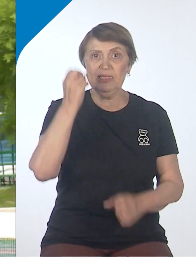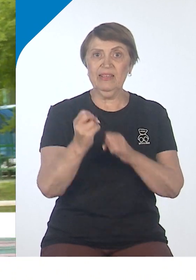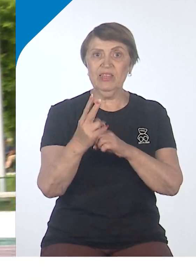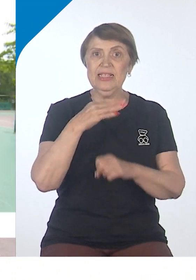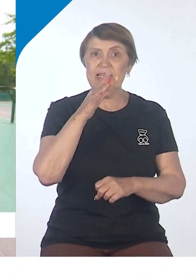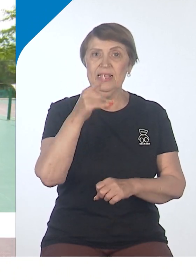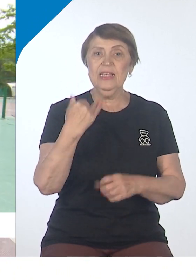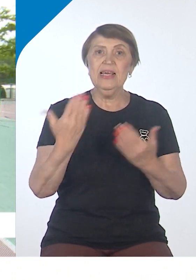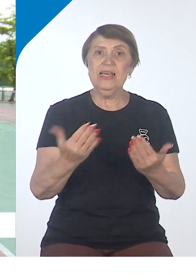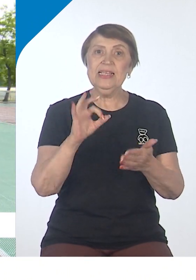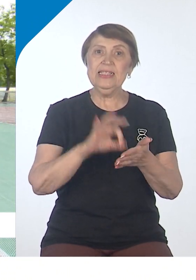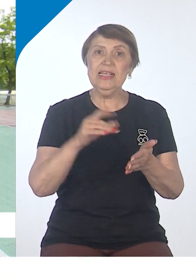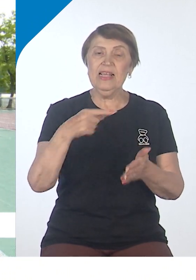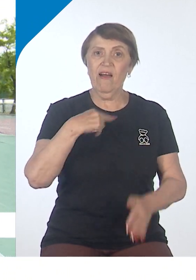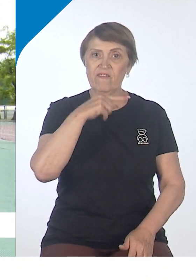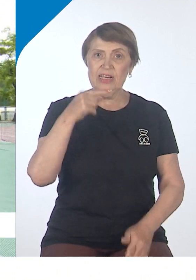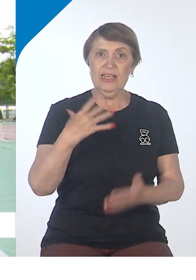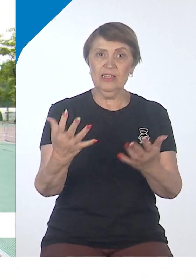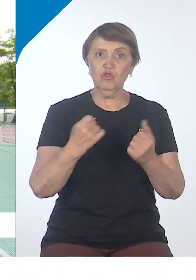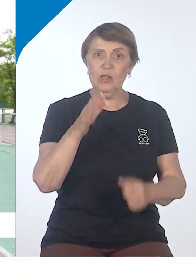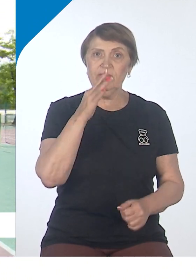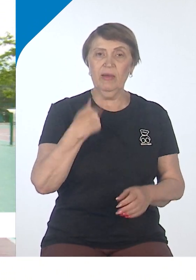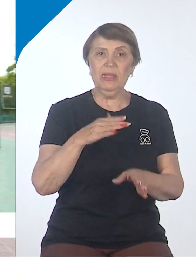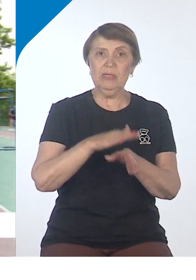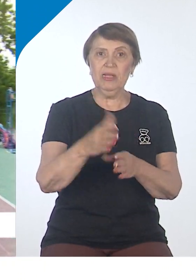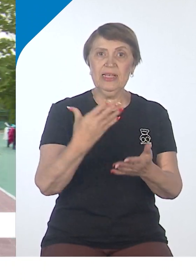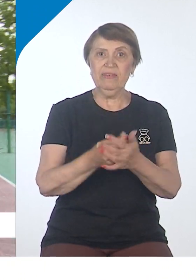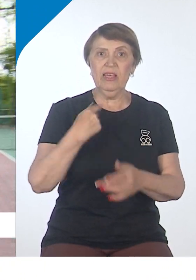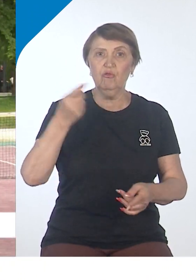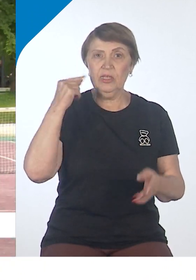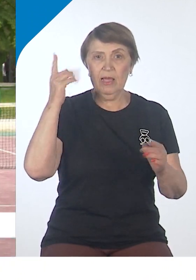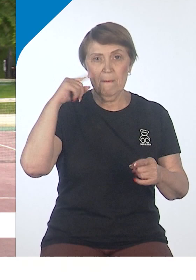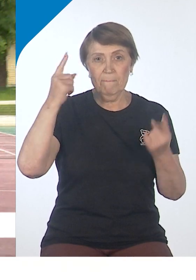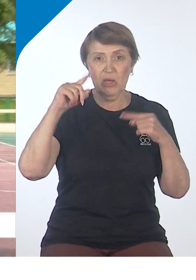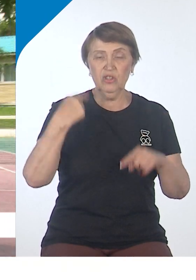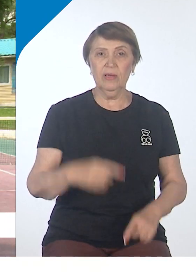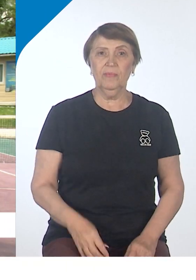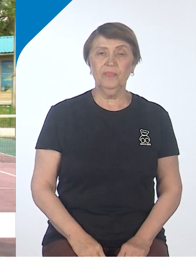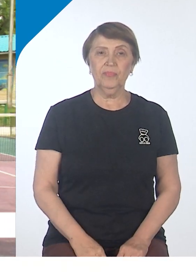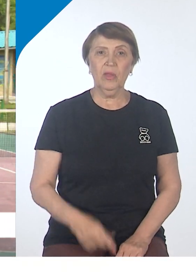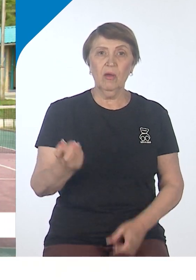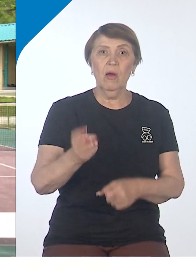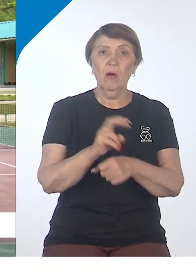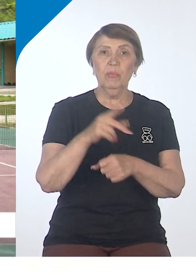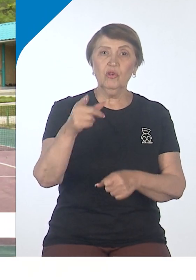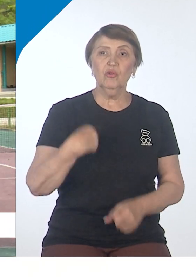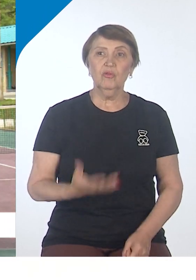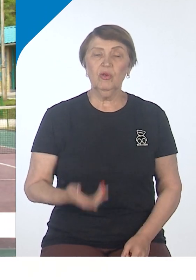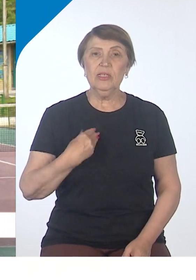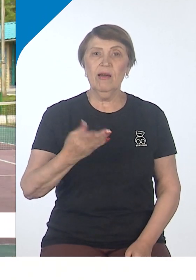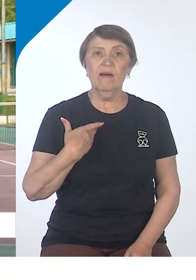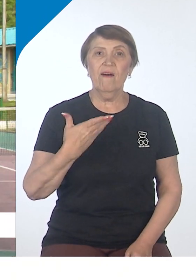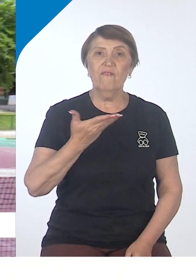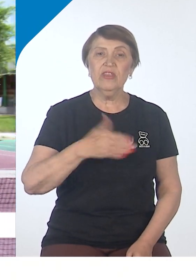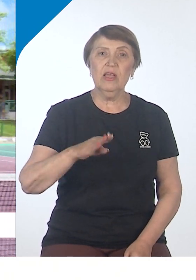И здесь, в России, у него нашлось время на исполнение своей мечты. В 48 Ямаза пришел в теннис. И 10 лет для него это